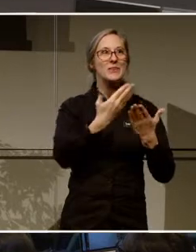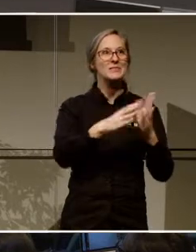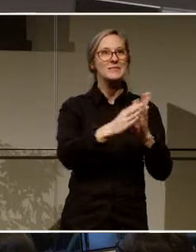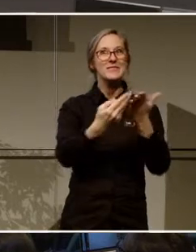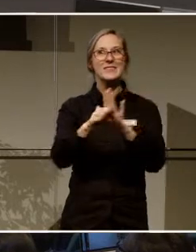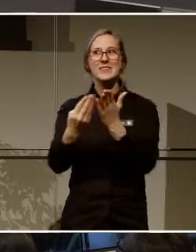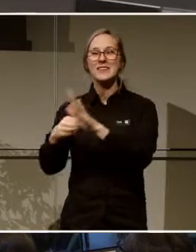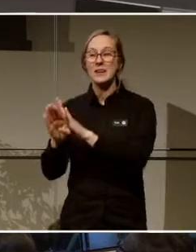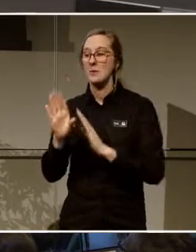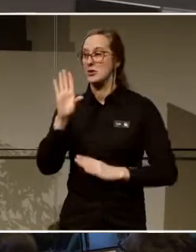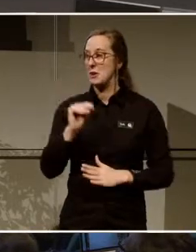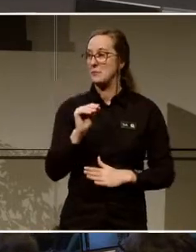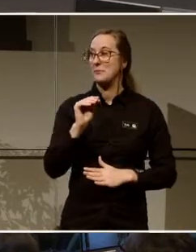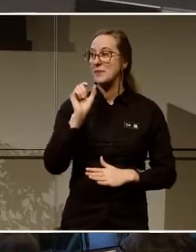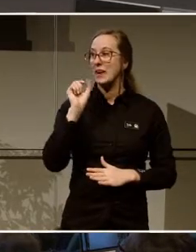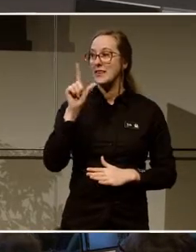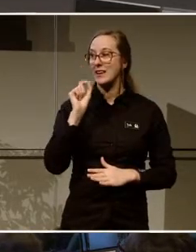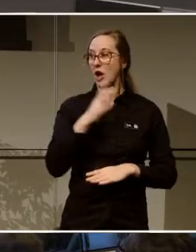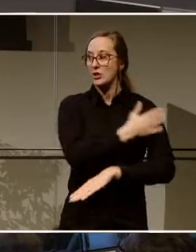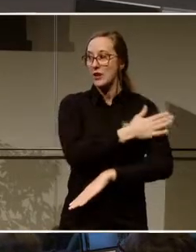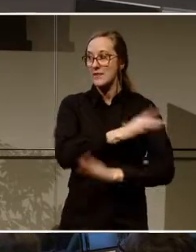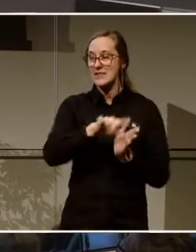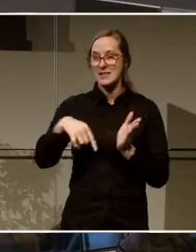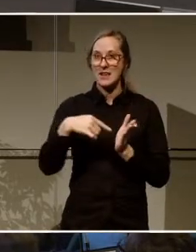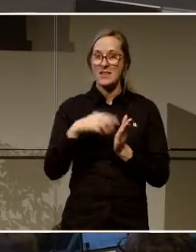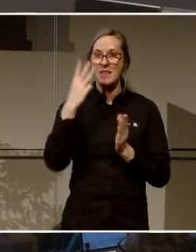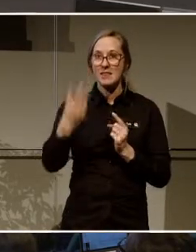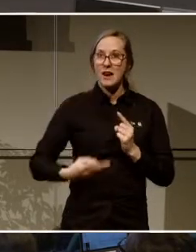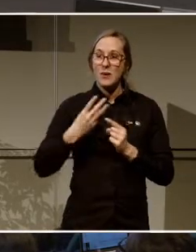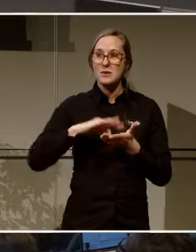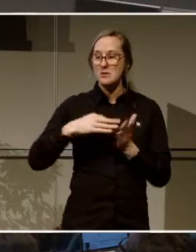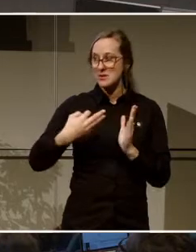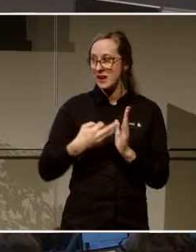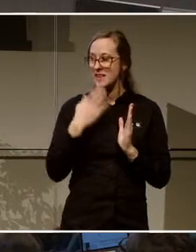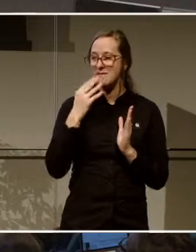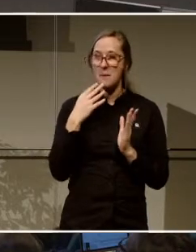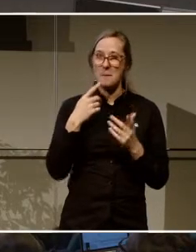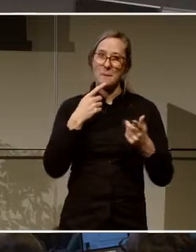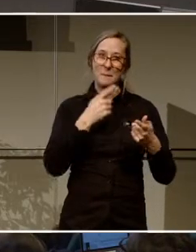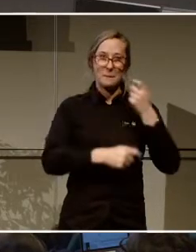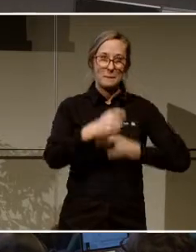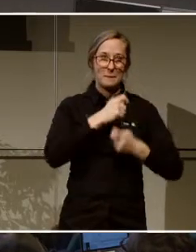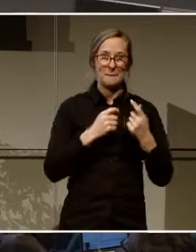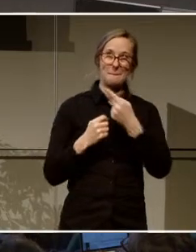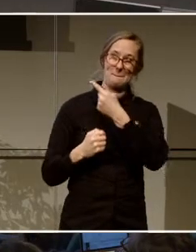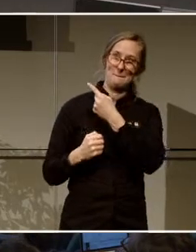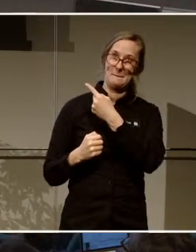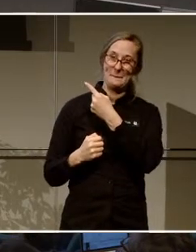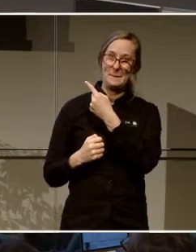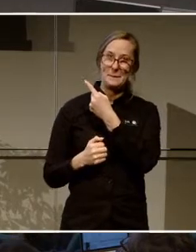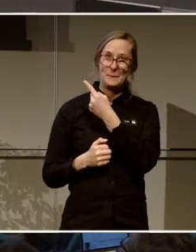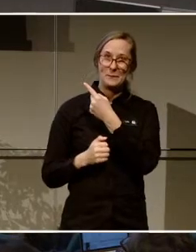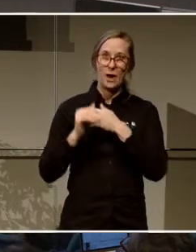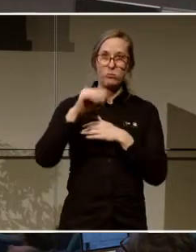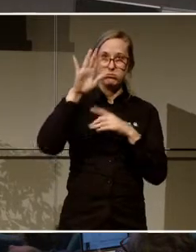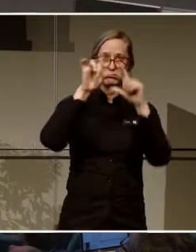Ja, Digitala Service Center är då ett treårigt projekt som finansieras av de här fantastiska aktörerna